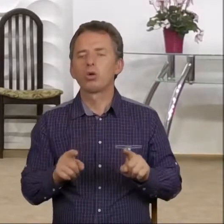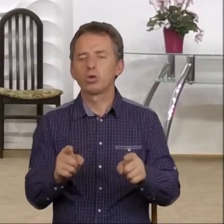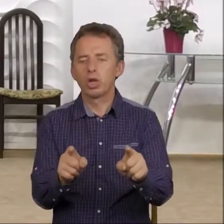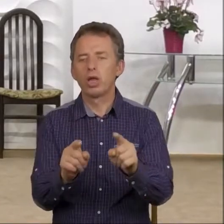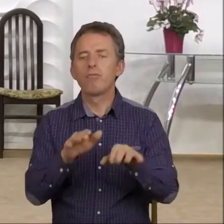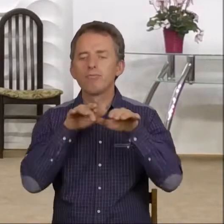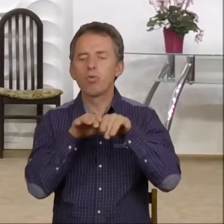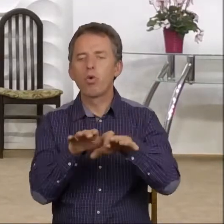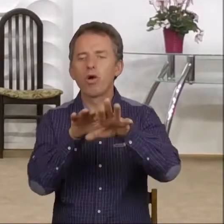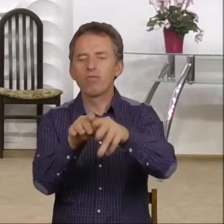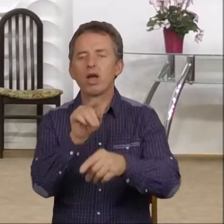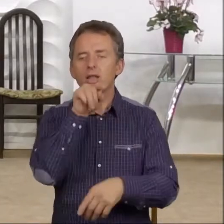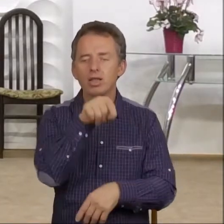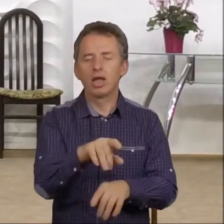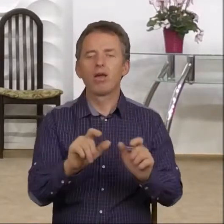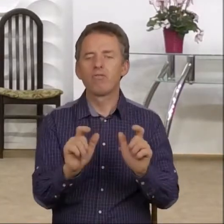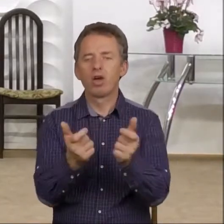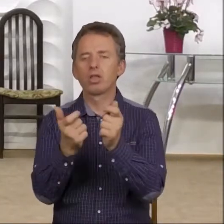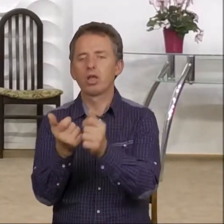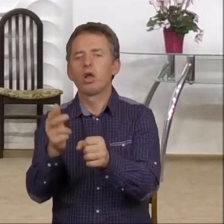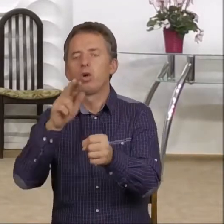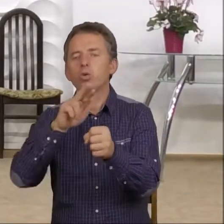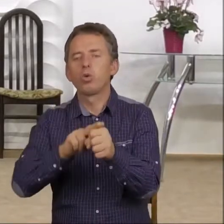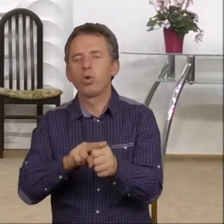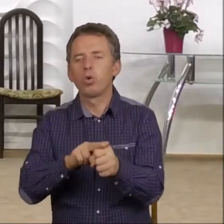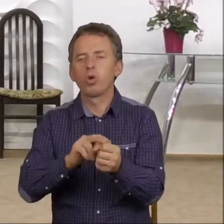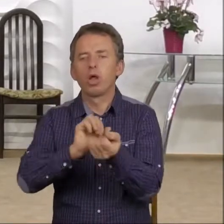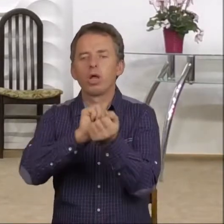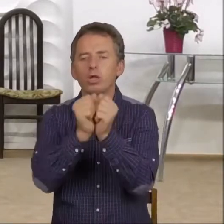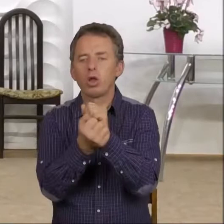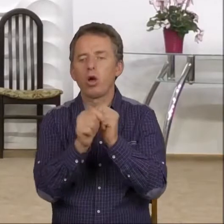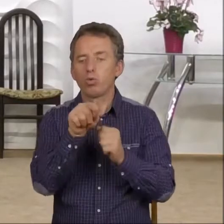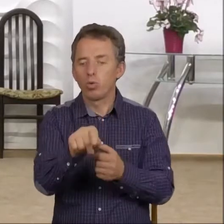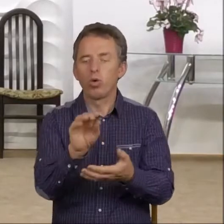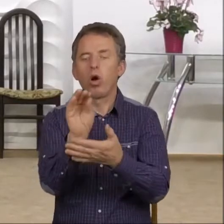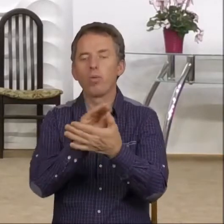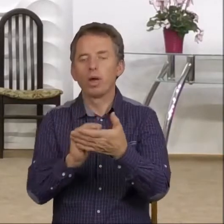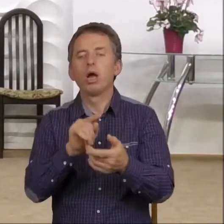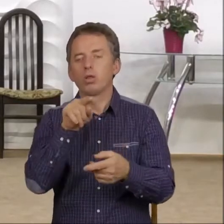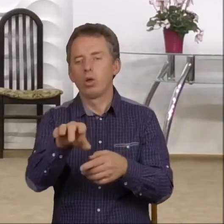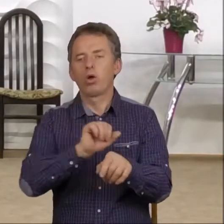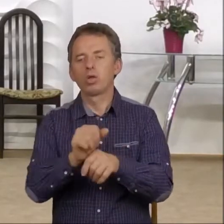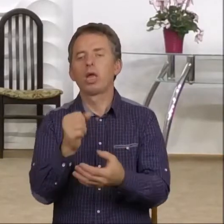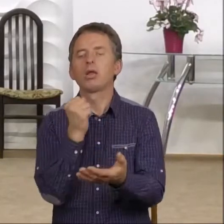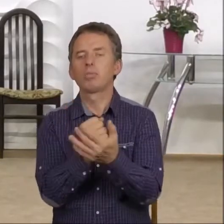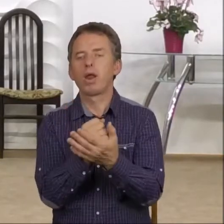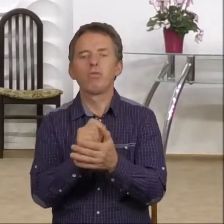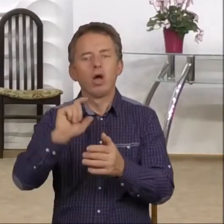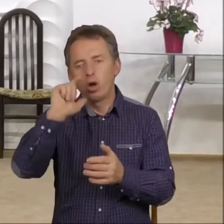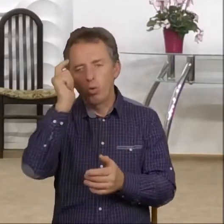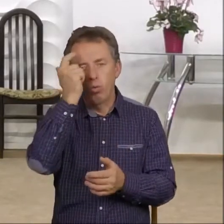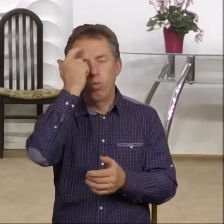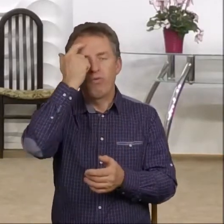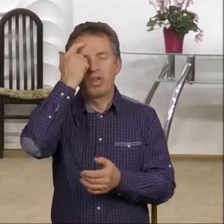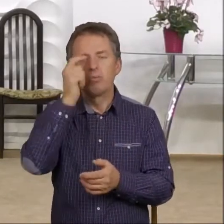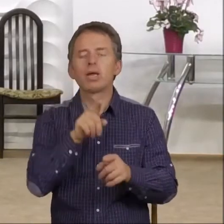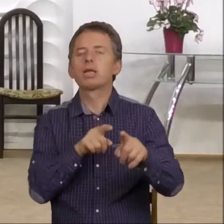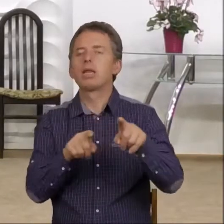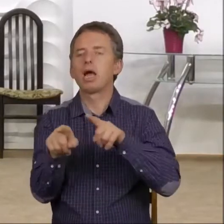wpływem tych wydarzeń, które tutaj są opisane. To jest sprawa o kluczowym znaczeniu.